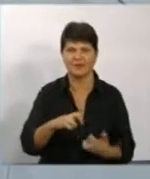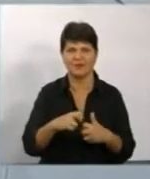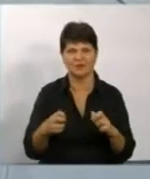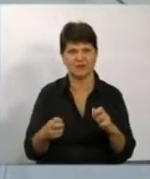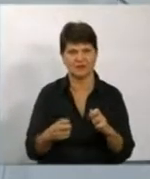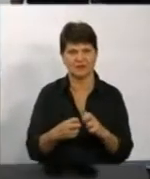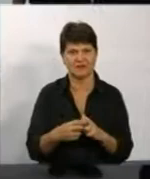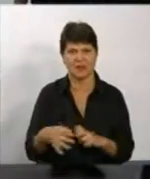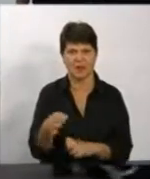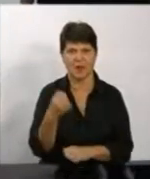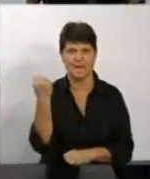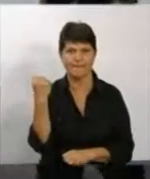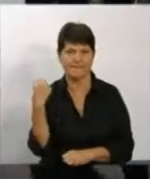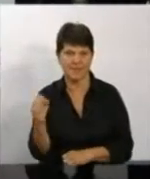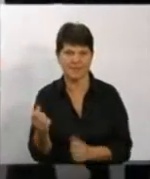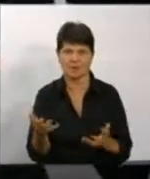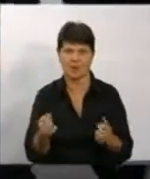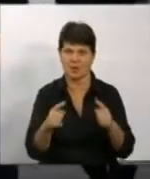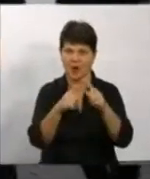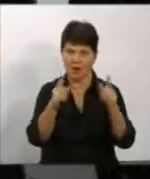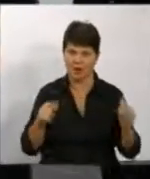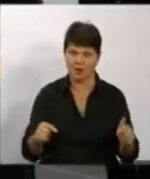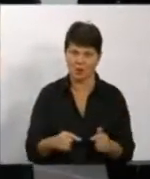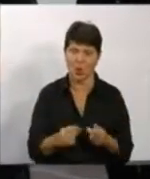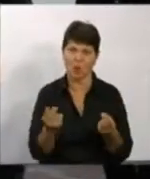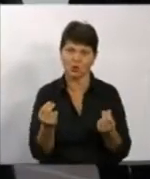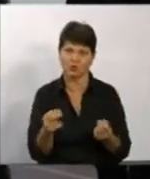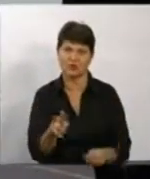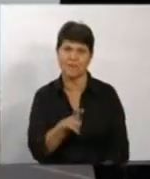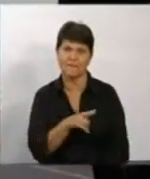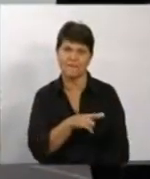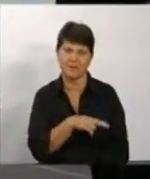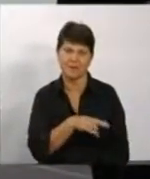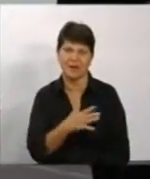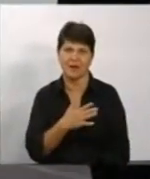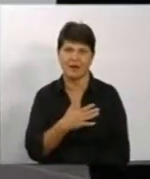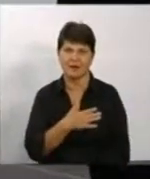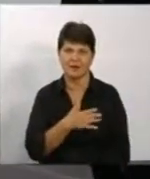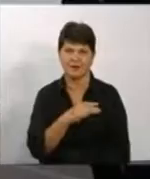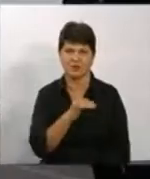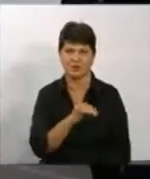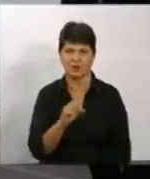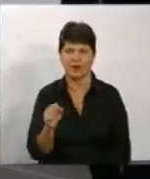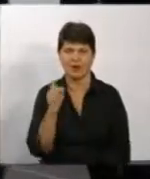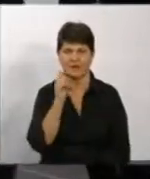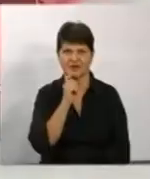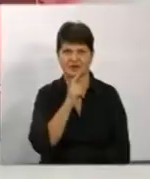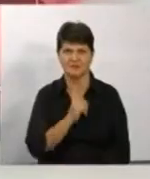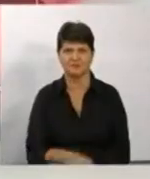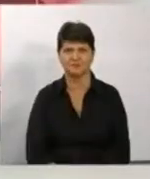область. Переможці отримали грамоти та грошові премії. Ірина Хуходра, Вадим Наумчак, новини на Суспільному, Вінниця.